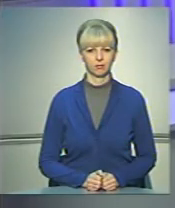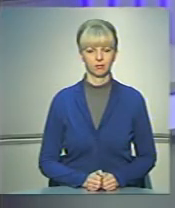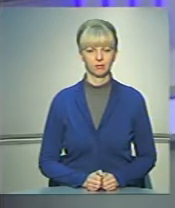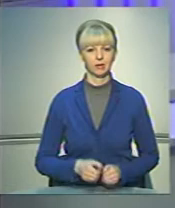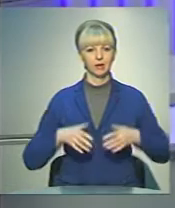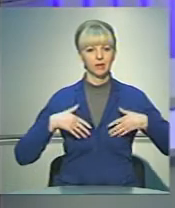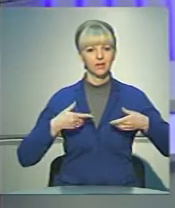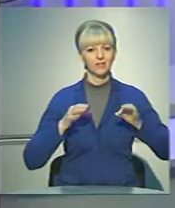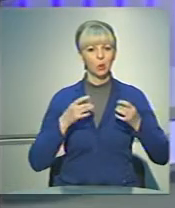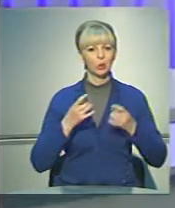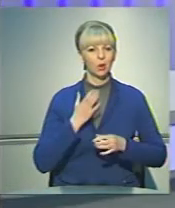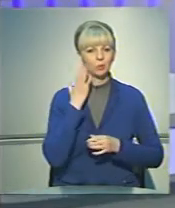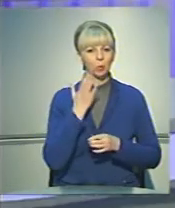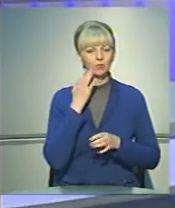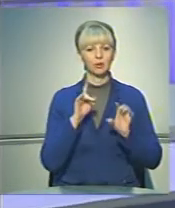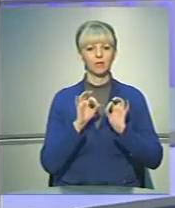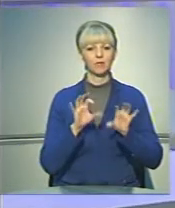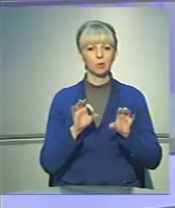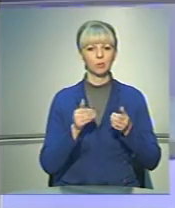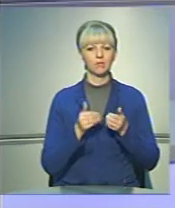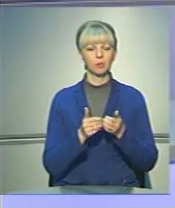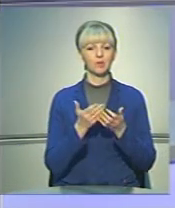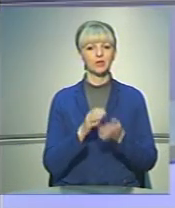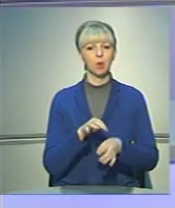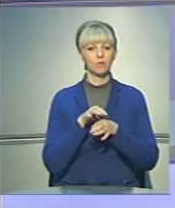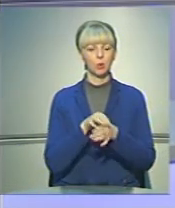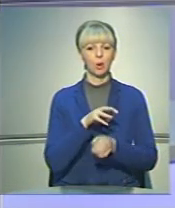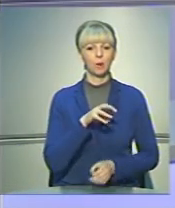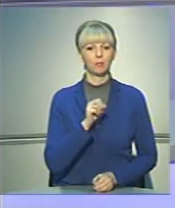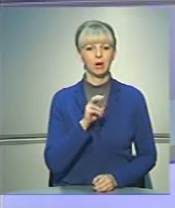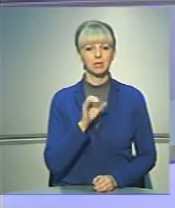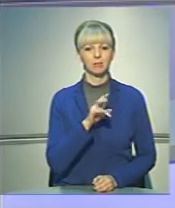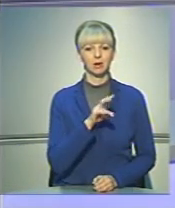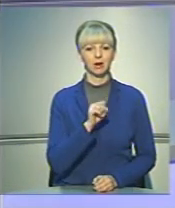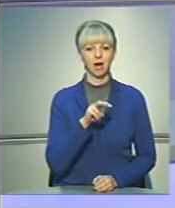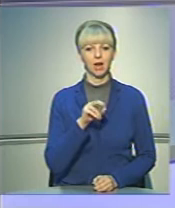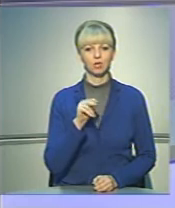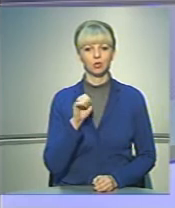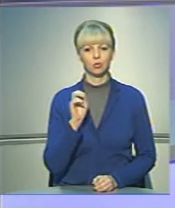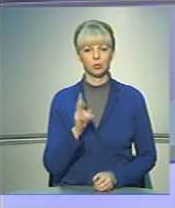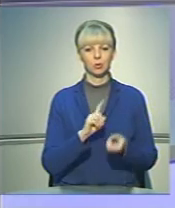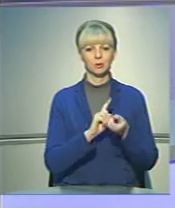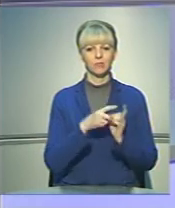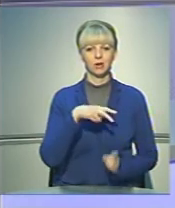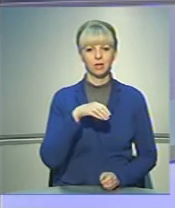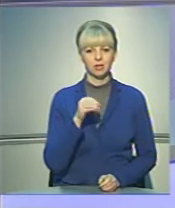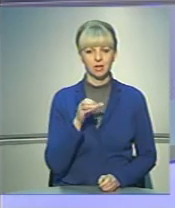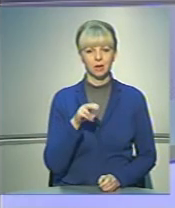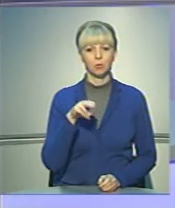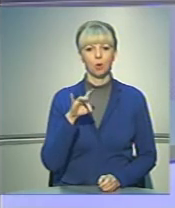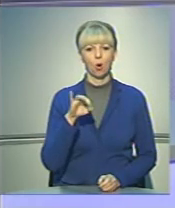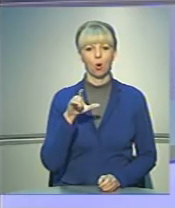Вітаю! В ефірі телеканалу Буковина інформаційний випуск. У студії працюють ведущий Максим Калінчук та сорду-перекладач Леся Прохоренко.